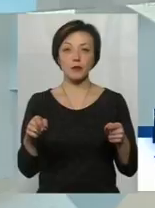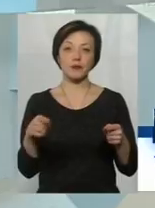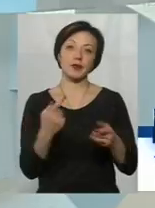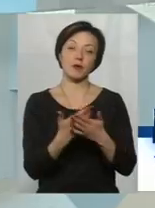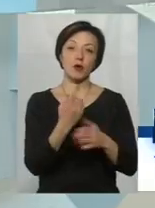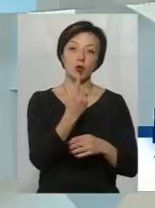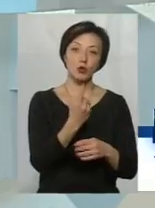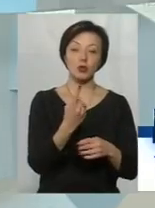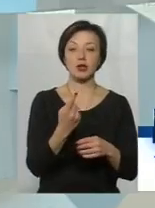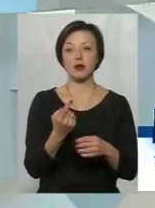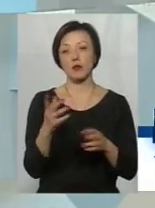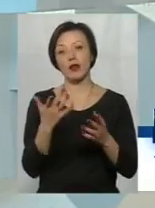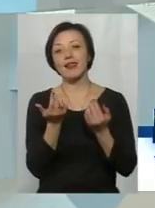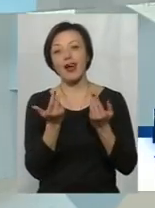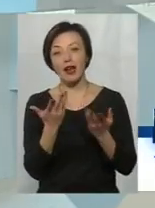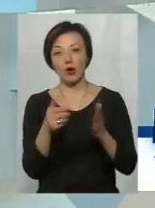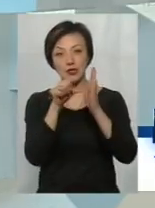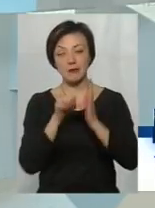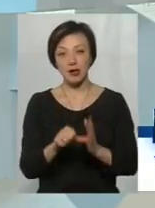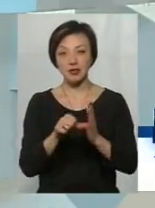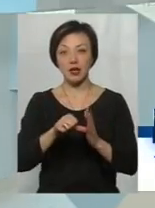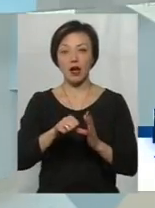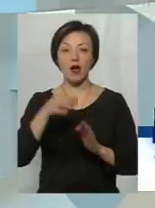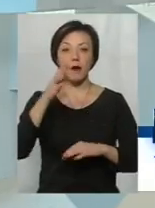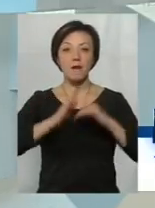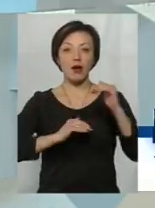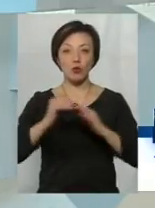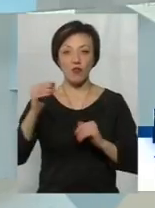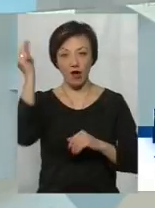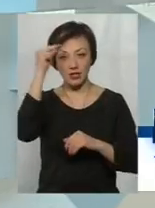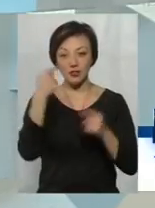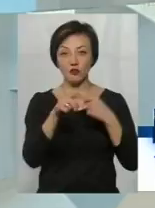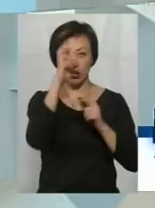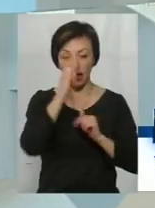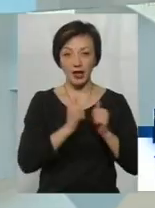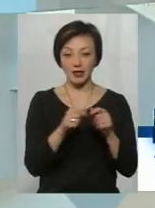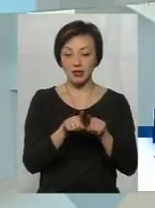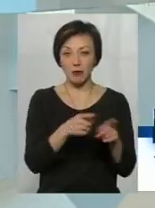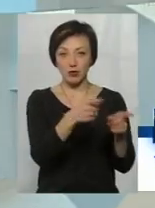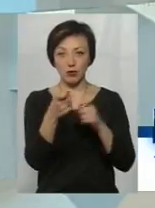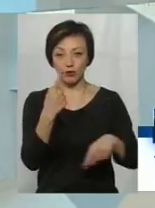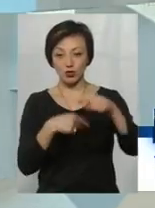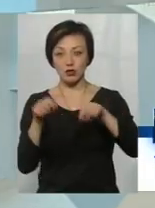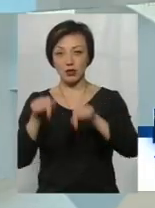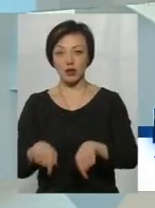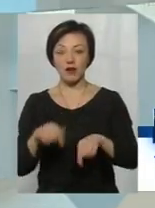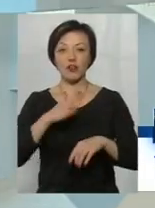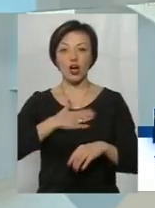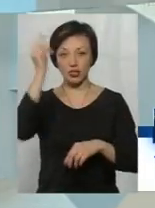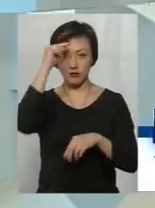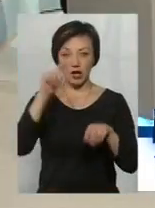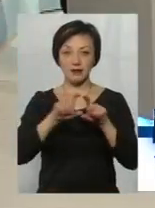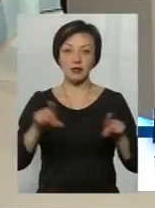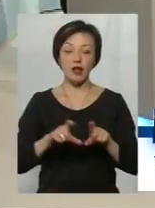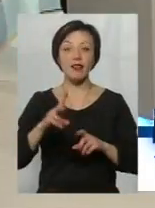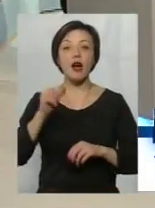одного чи декількох семестрів, навчатися проходити стажування в інших країнах. І так само з інших країн можуть бути залучені студенти в наші навчальні заклади на